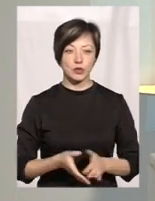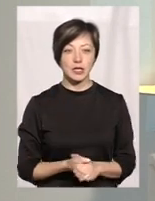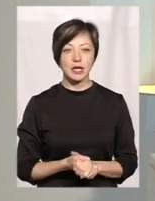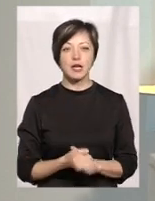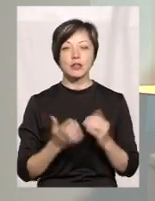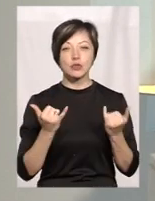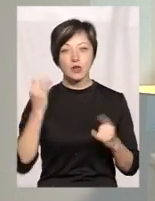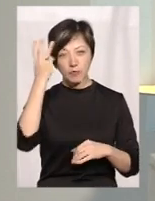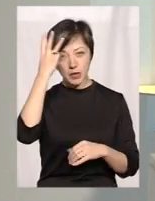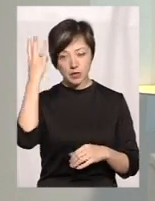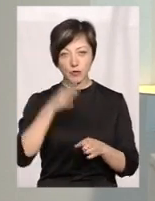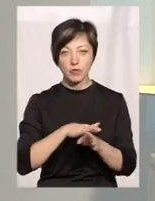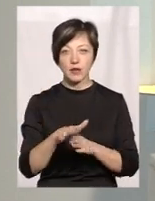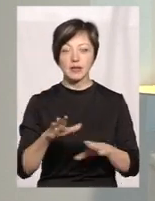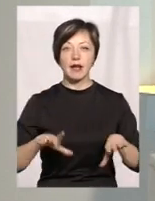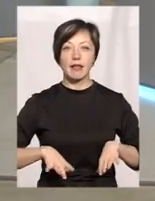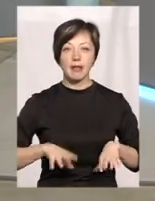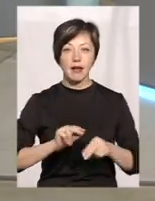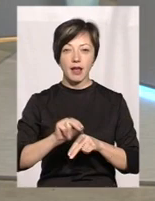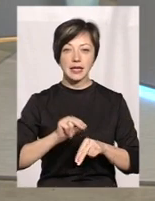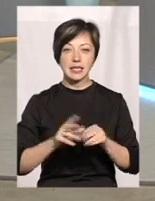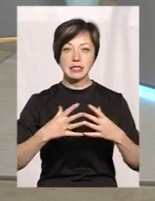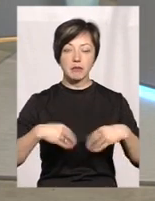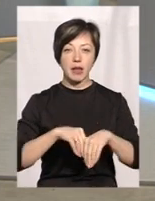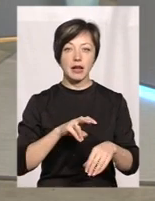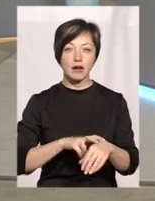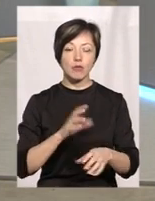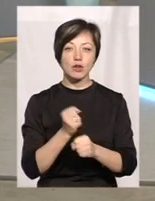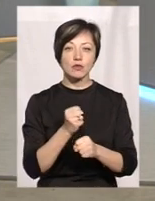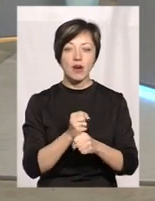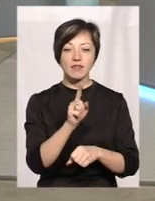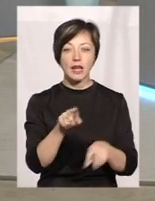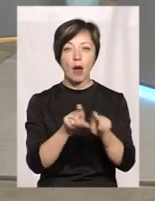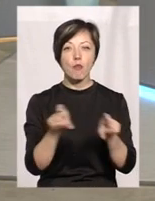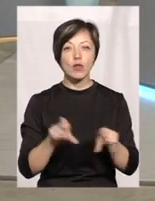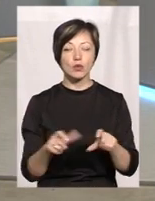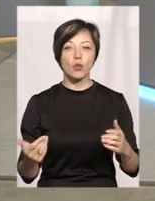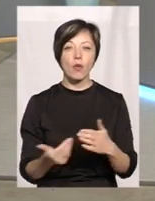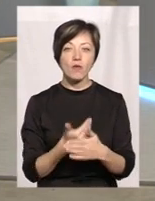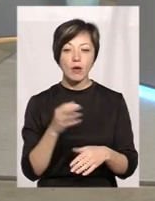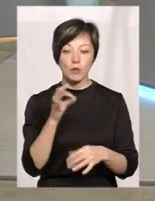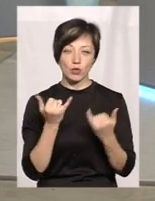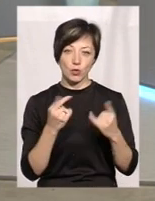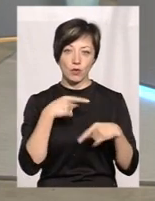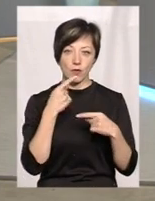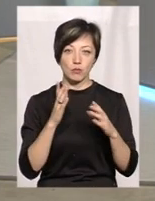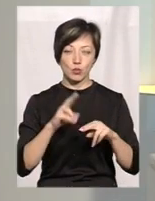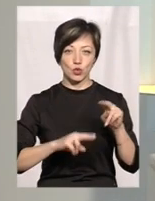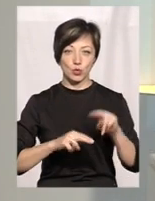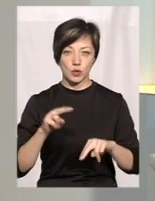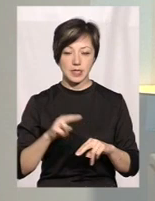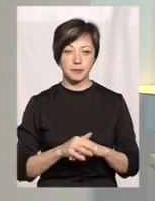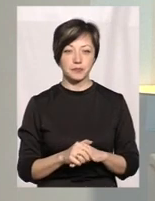Сьогодні у Хмельницькому відбувався тренінг для сімейних лікарів, які будуть працювати у тих амбулаторіях нових, про які ми сьогодні говоримо, які будуються.